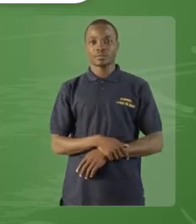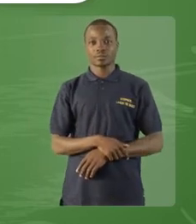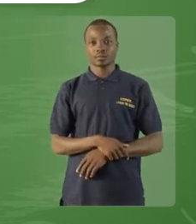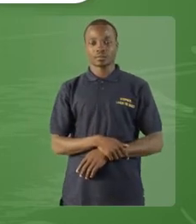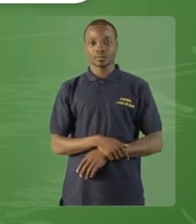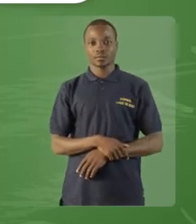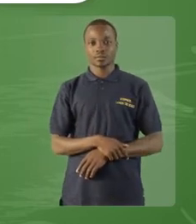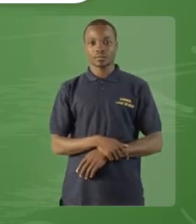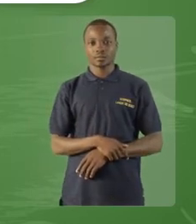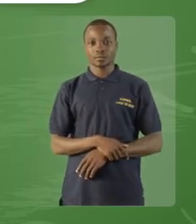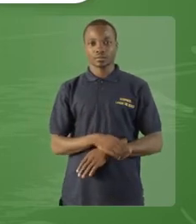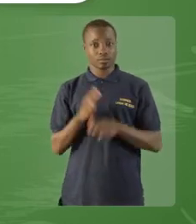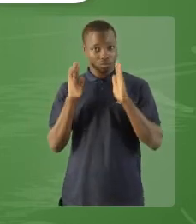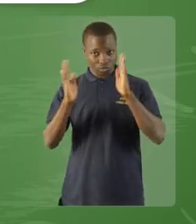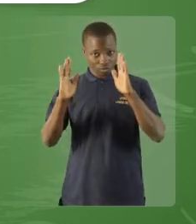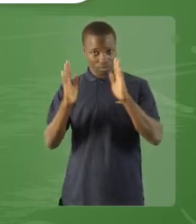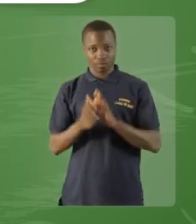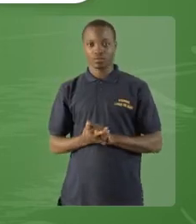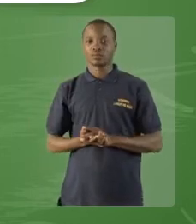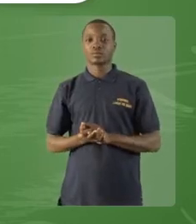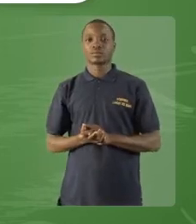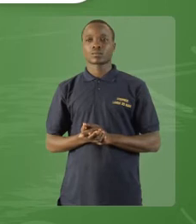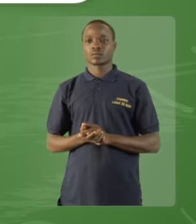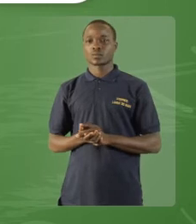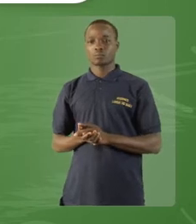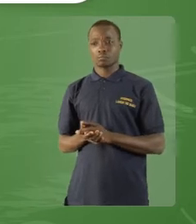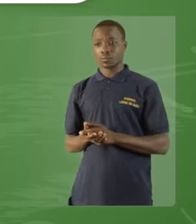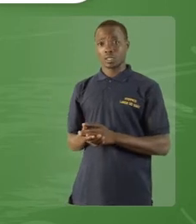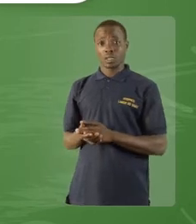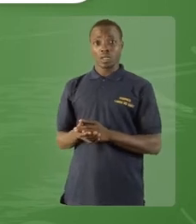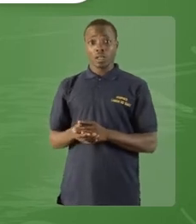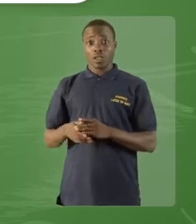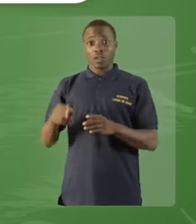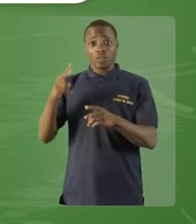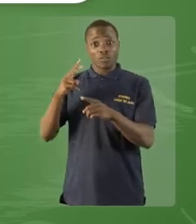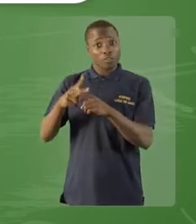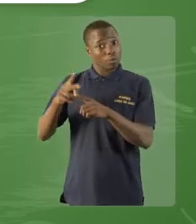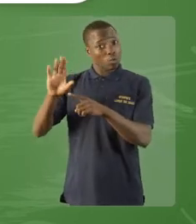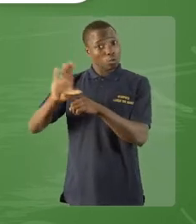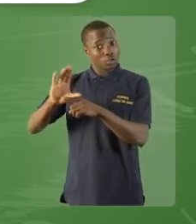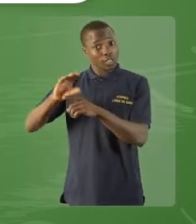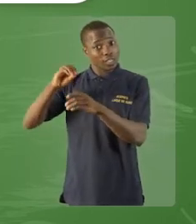L'élève a lancé le bois. La mangue est tombée.